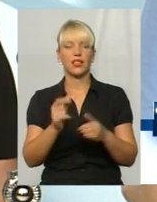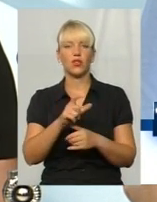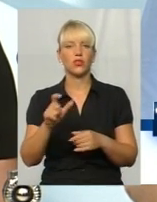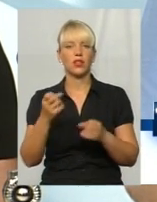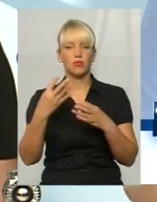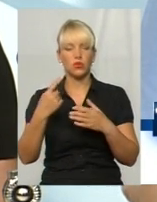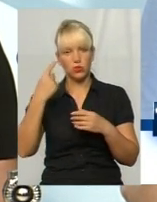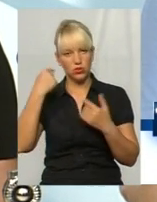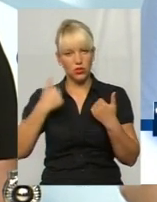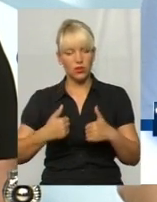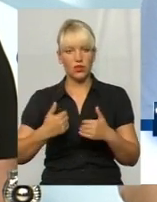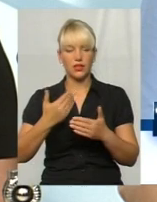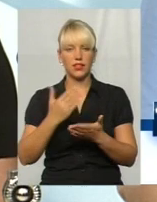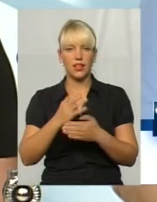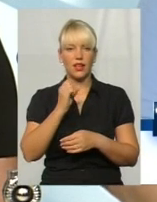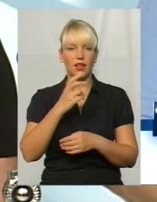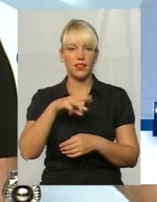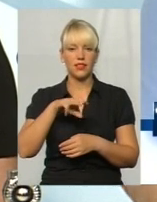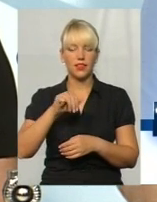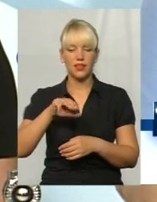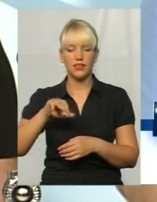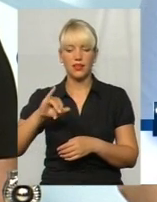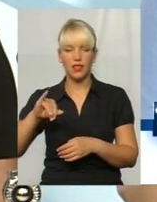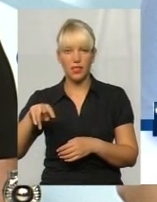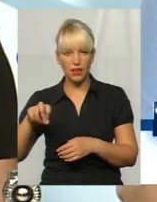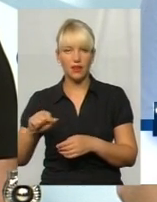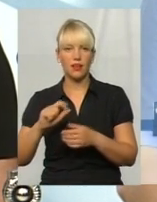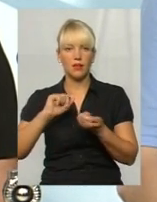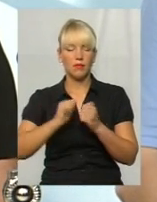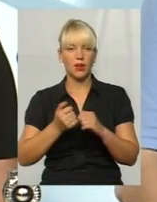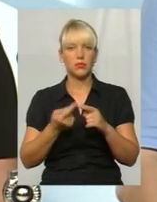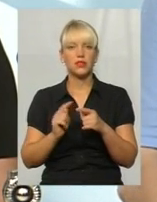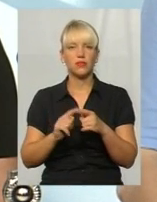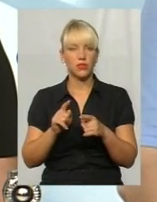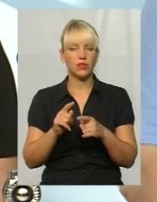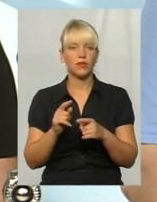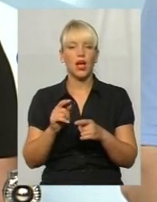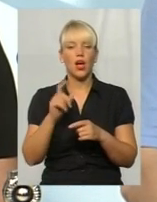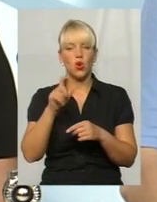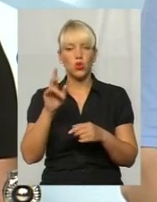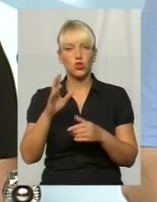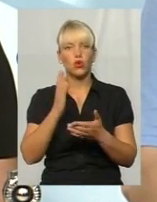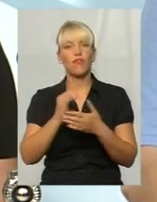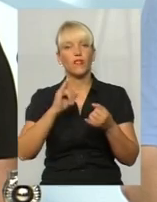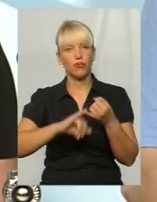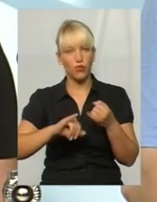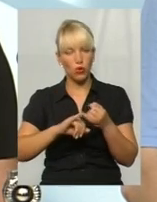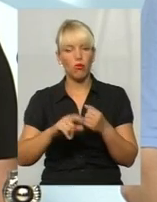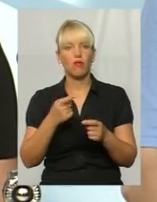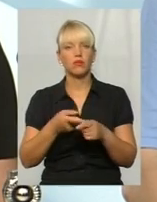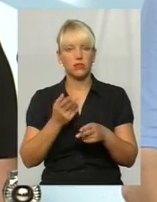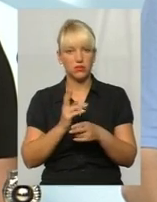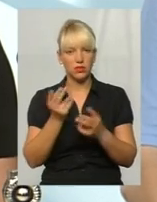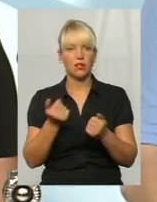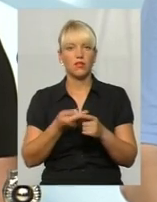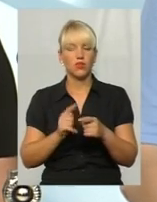зберігатися майже все життя. Люди, які є інфіковані вірусом гепатиту С, вони є небезпечні для людей, які